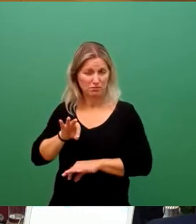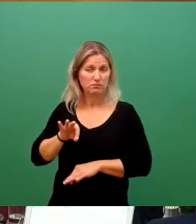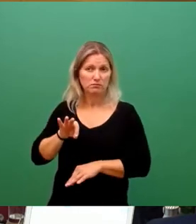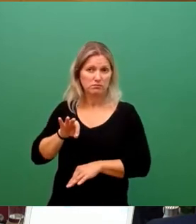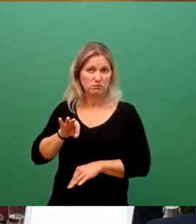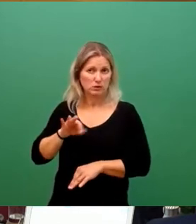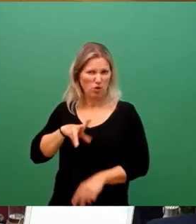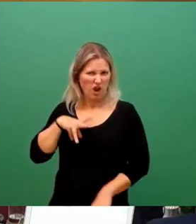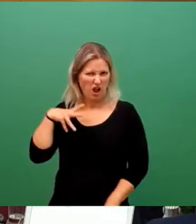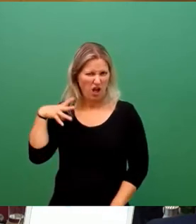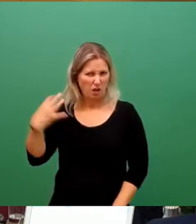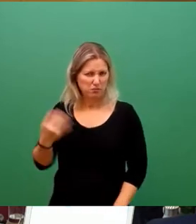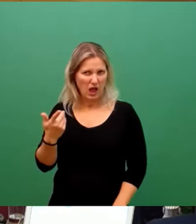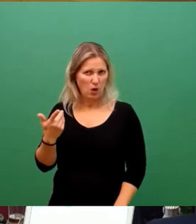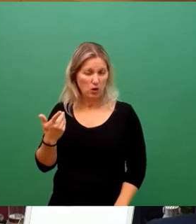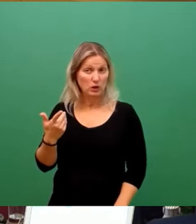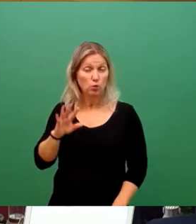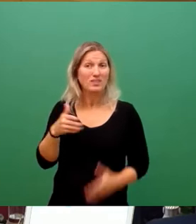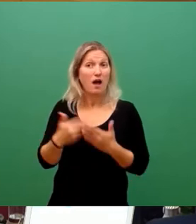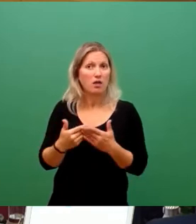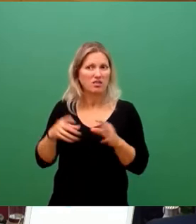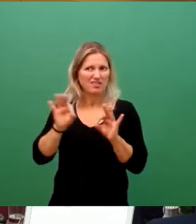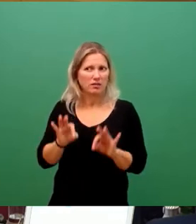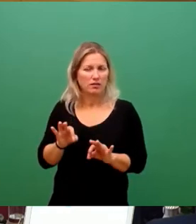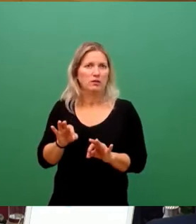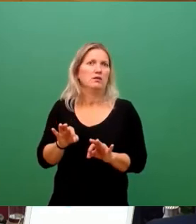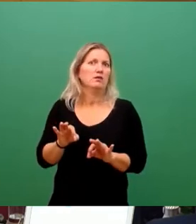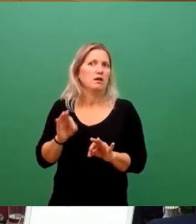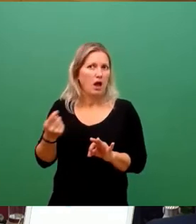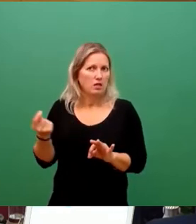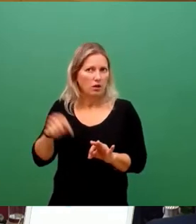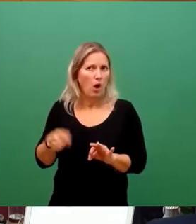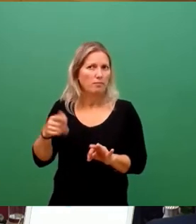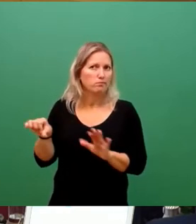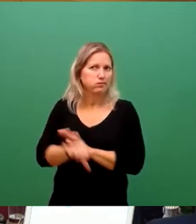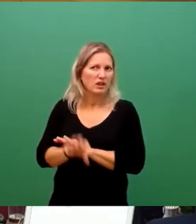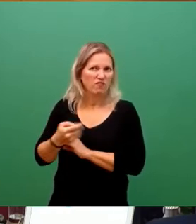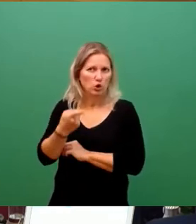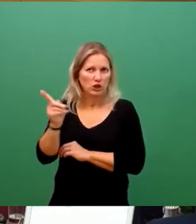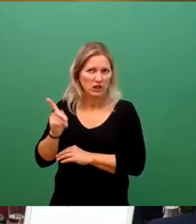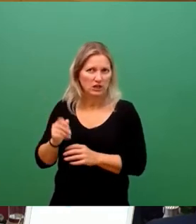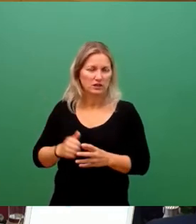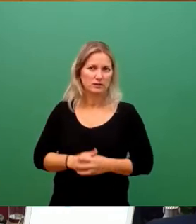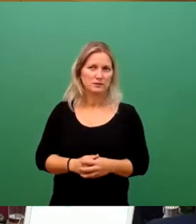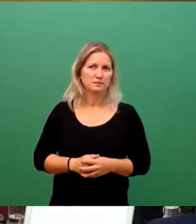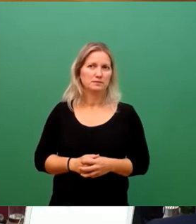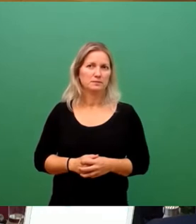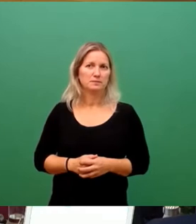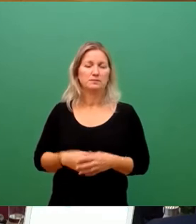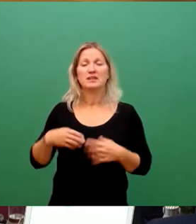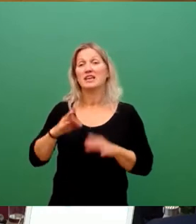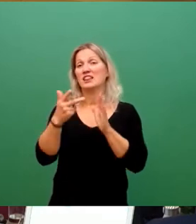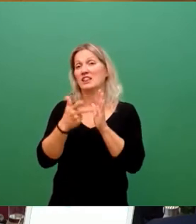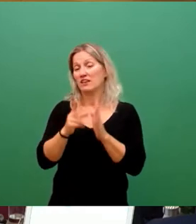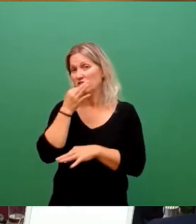kommt und wie hoch ist dafür auch die Gefahr, dass der Worst-Case eintritt. Und die Frage 3, da geht es natürlich um das ganze